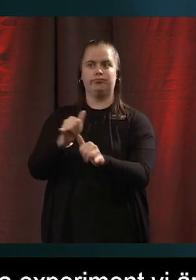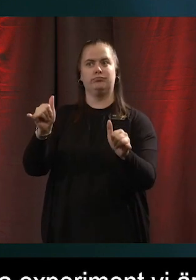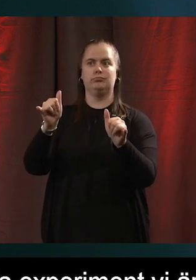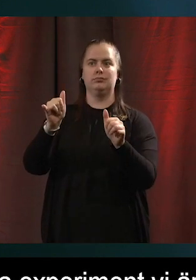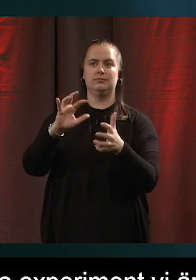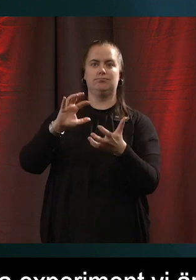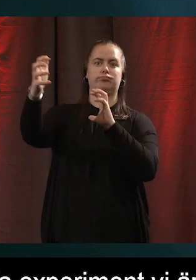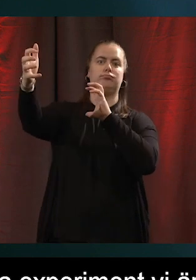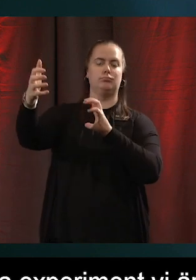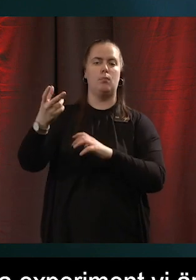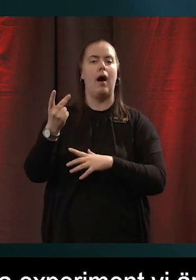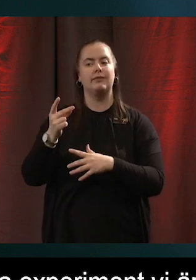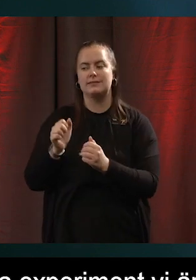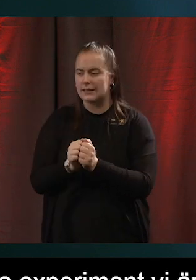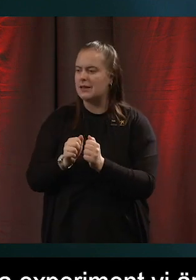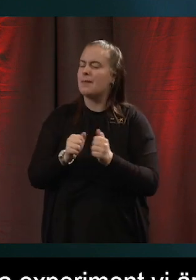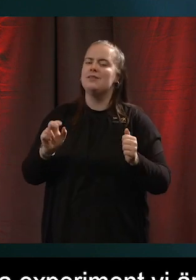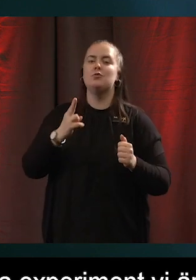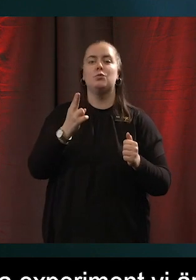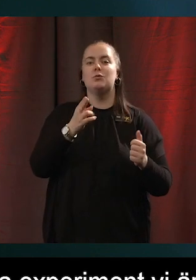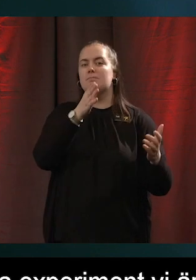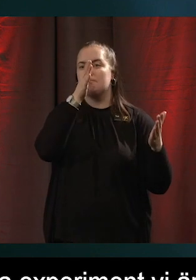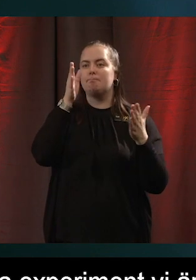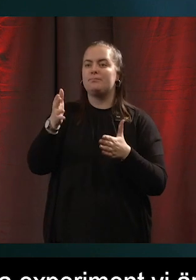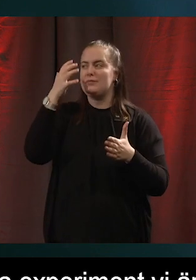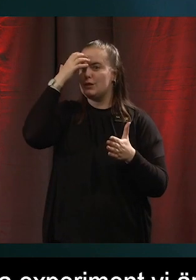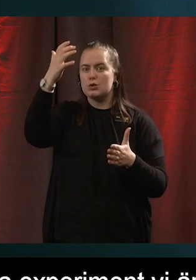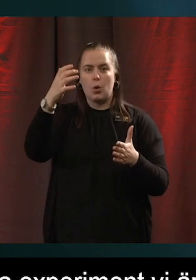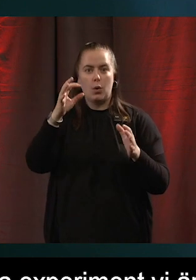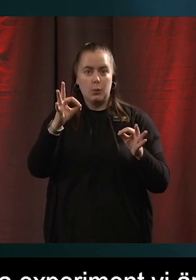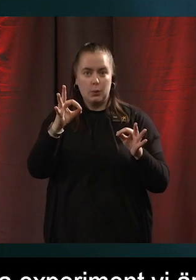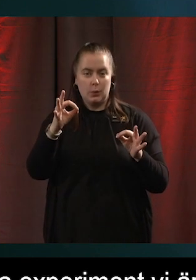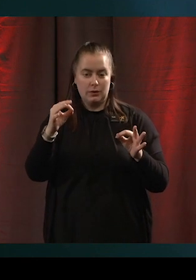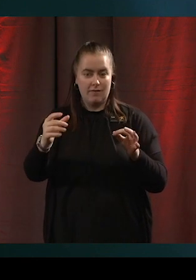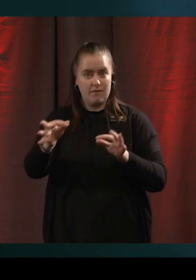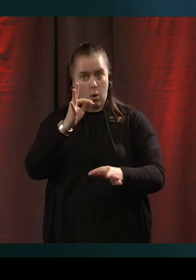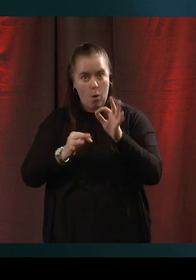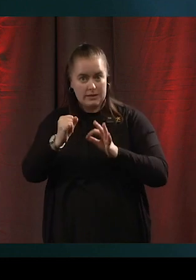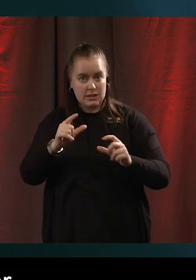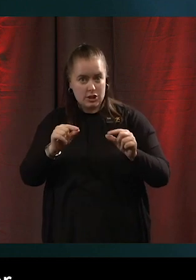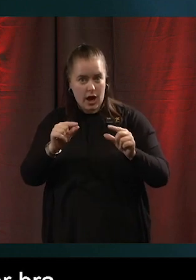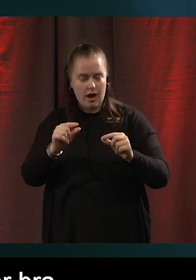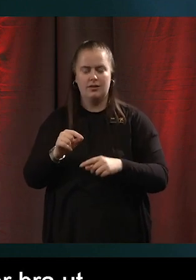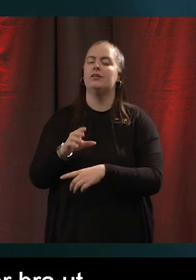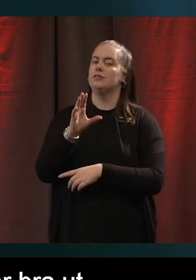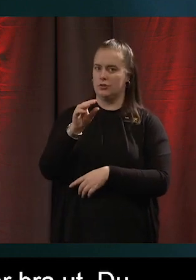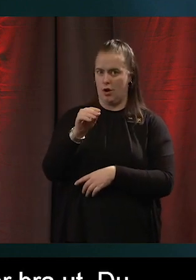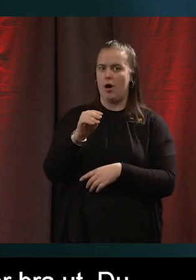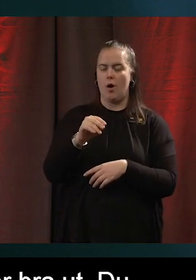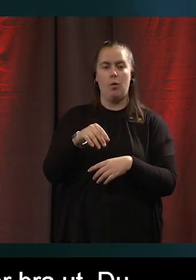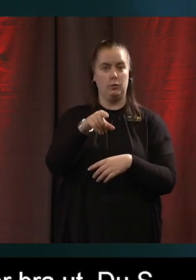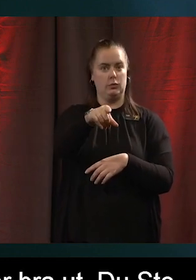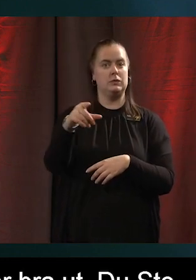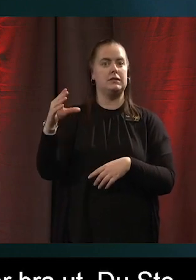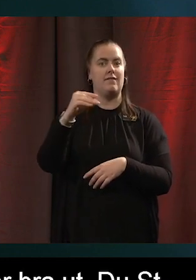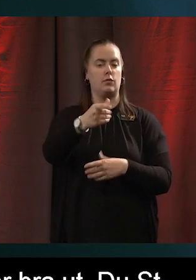Underbart. Stockholm, hur ser det ut i chatten? Jo men det ser bra ut i chatten, framförallt så får du Stefan väldigt